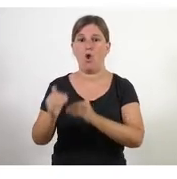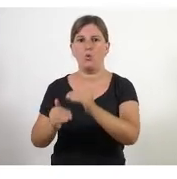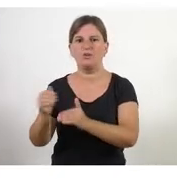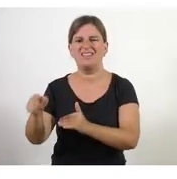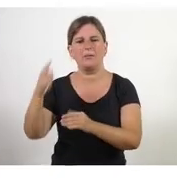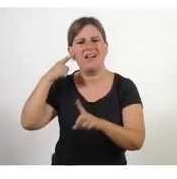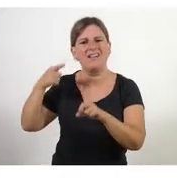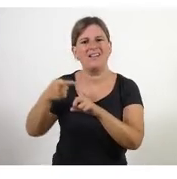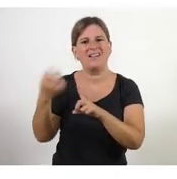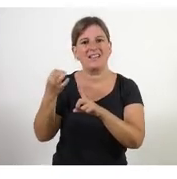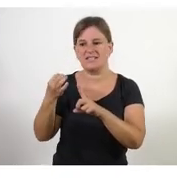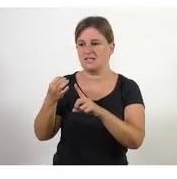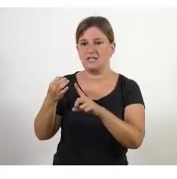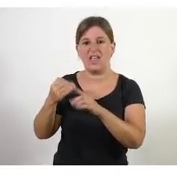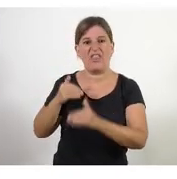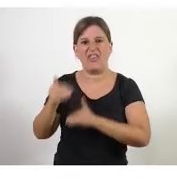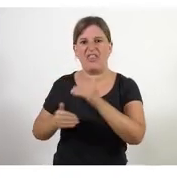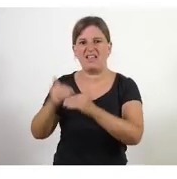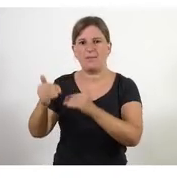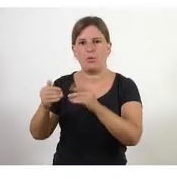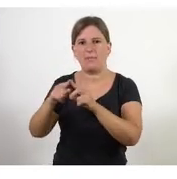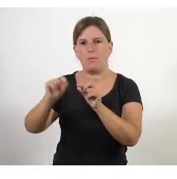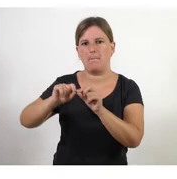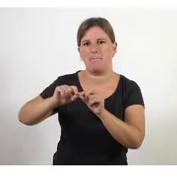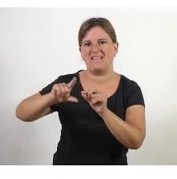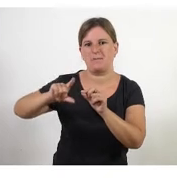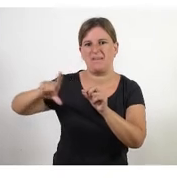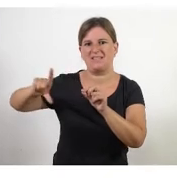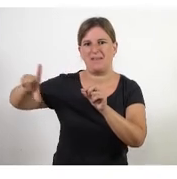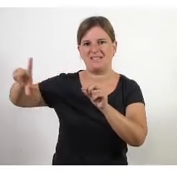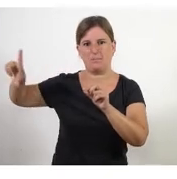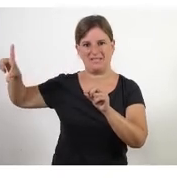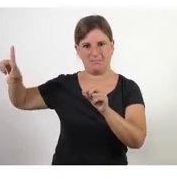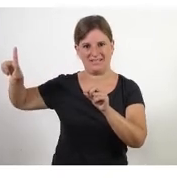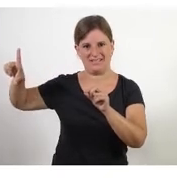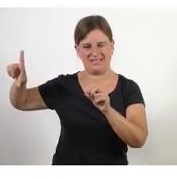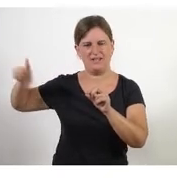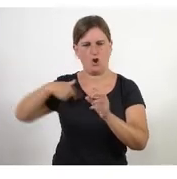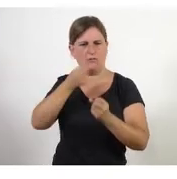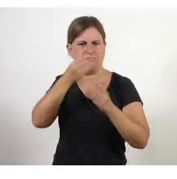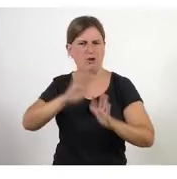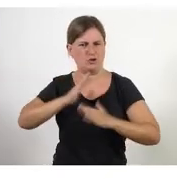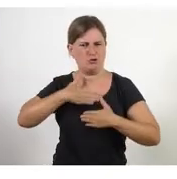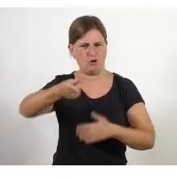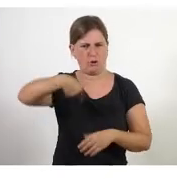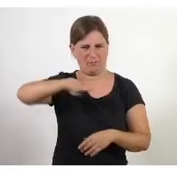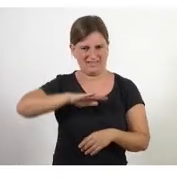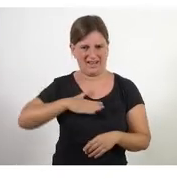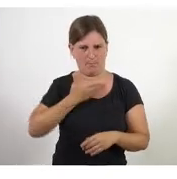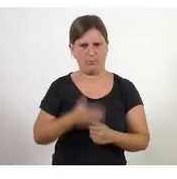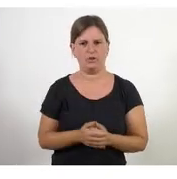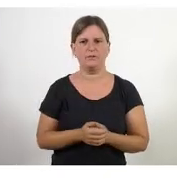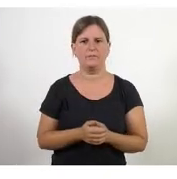el desenvolupament és incremental i aquí ja comencen a haver coses que potser et sorprenen això què vol dir que